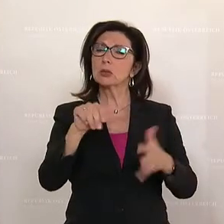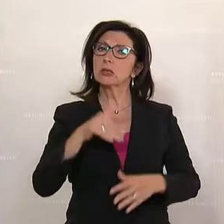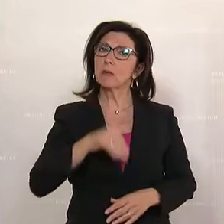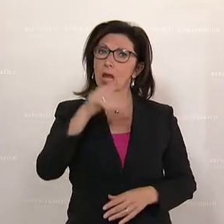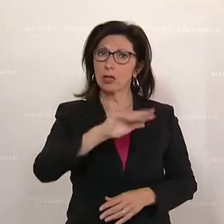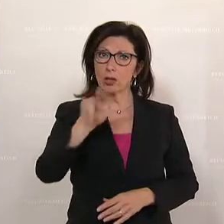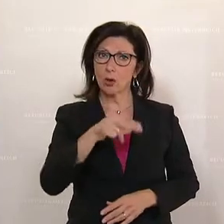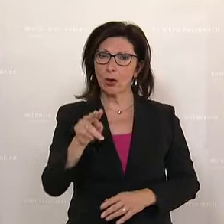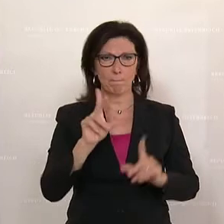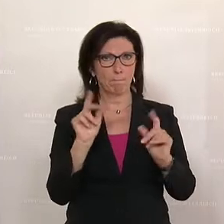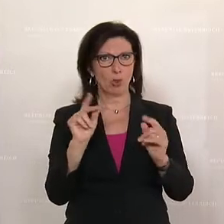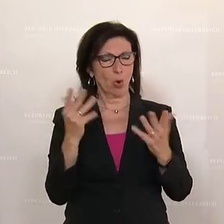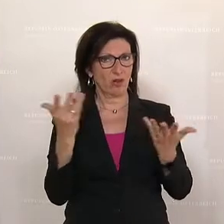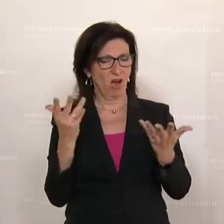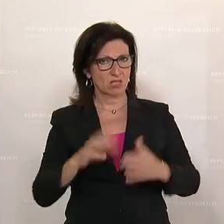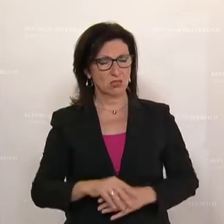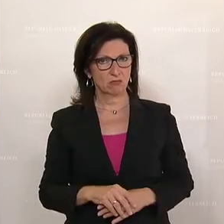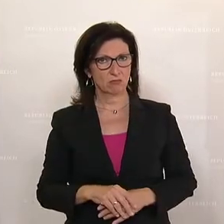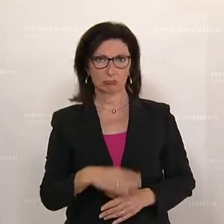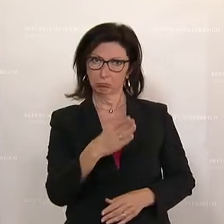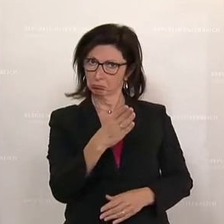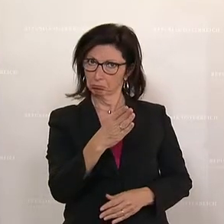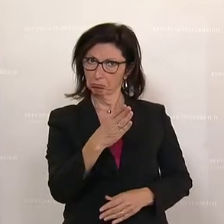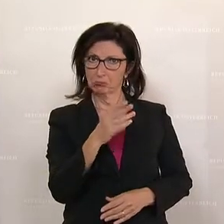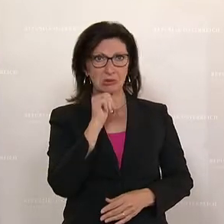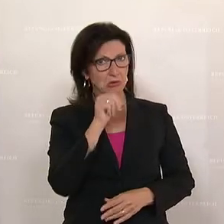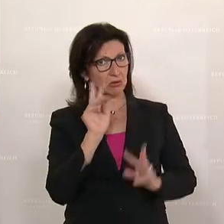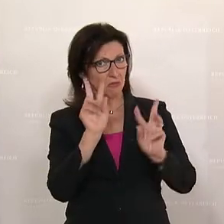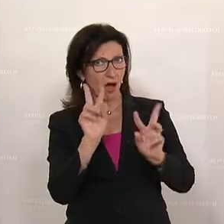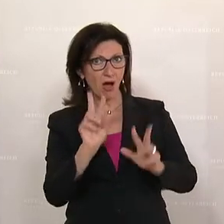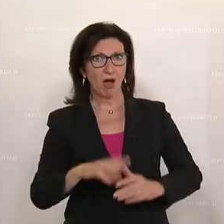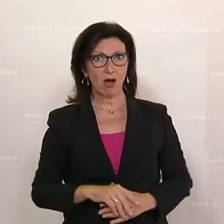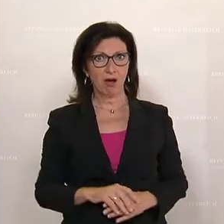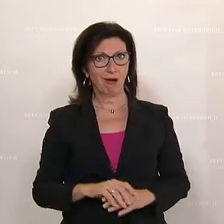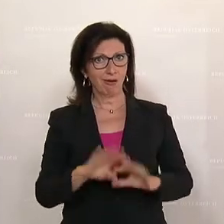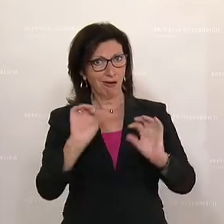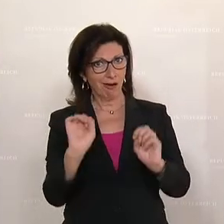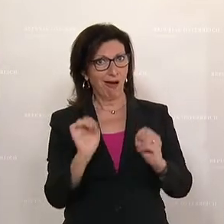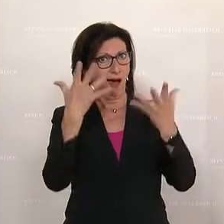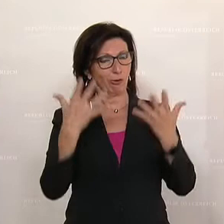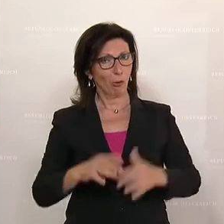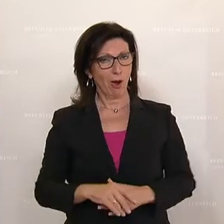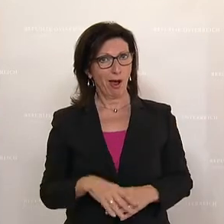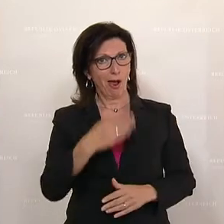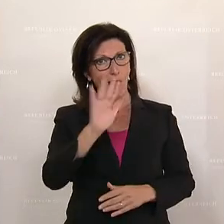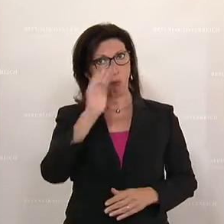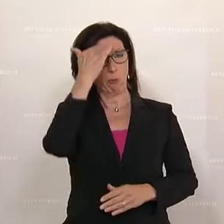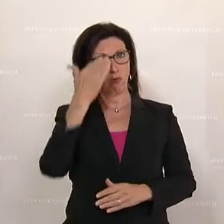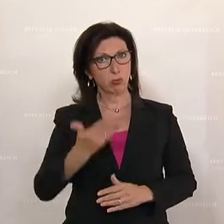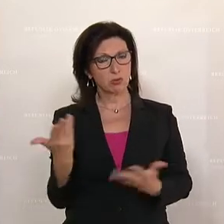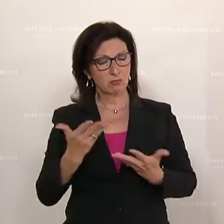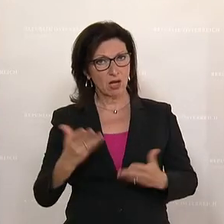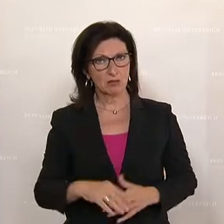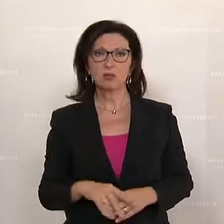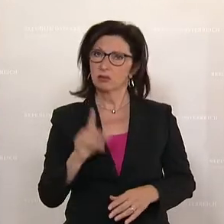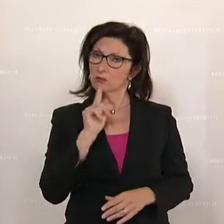Euro. Das heißt, Sie sind offenbar hier nicht wirklich auf dem aktuellen Stand des parlamentarischen Vorganges. Wir